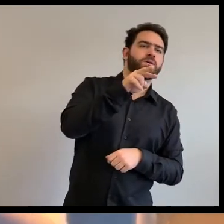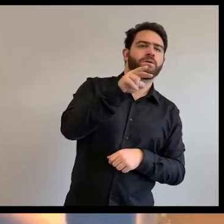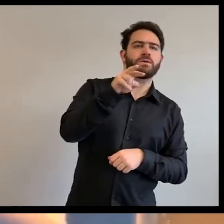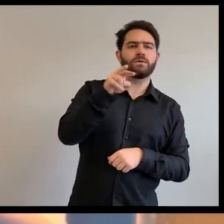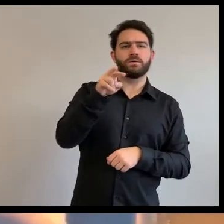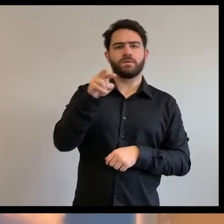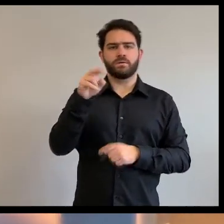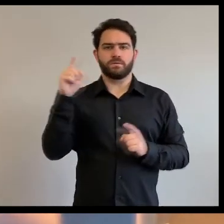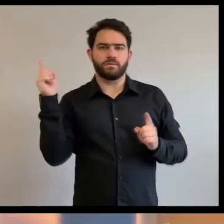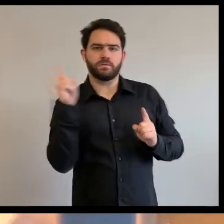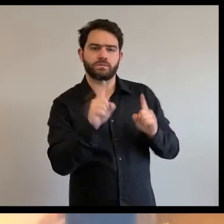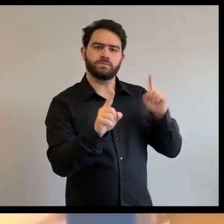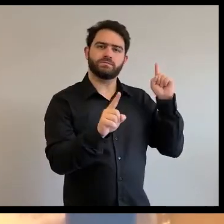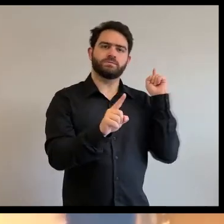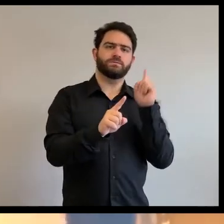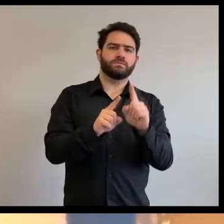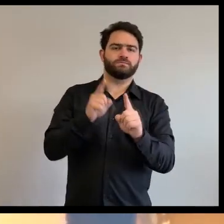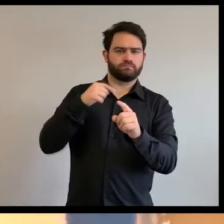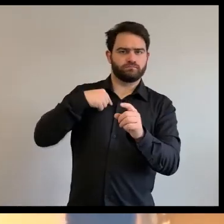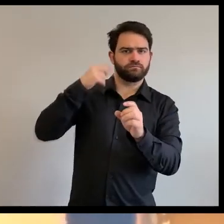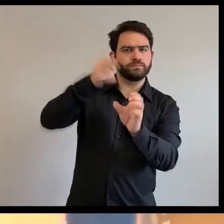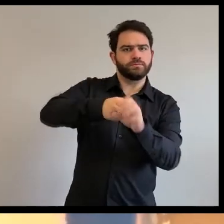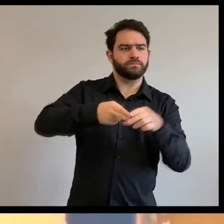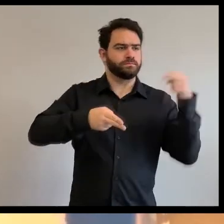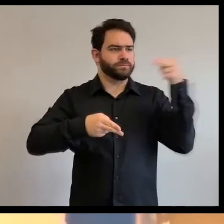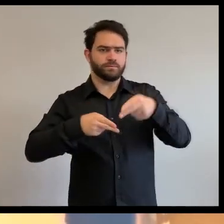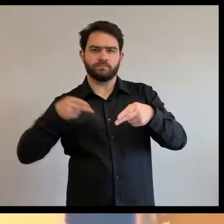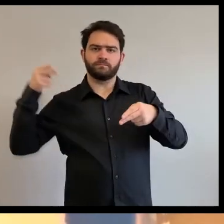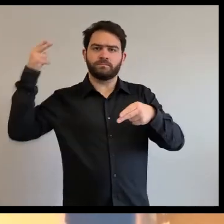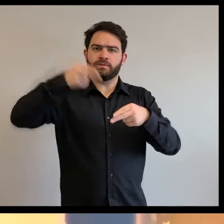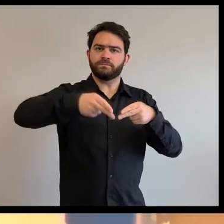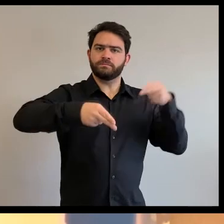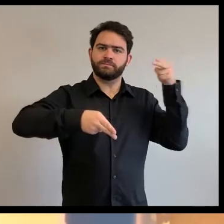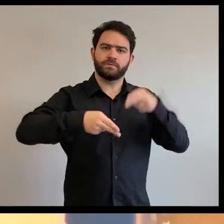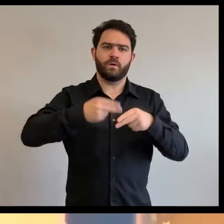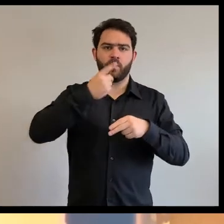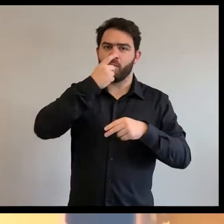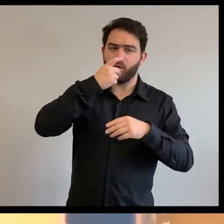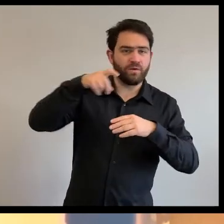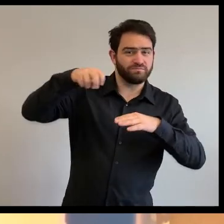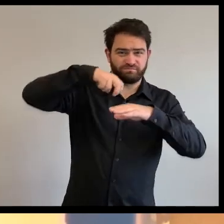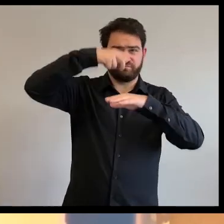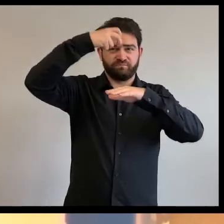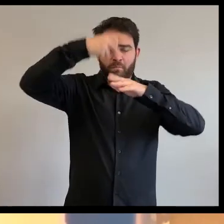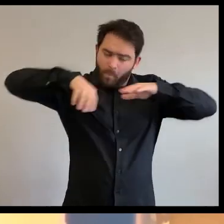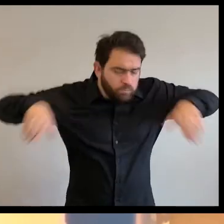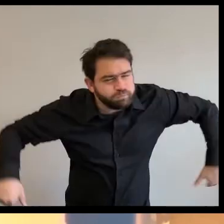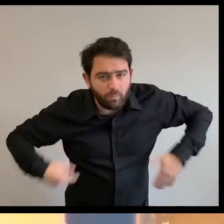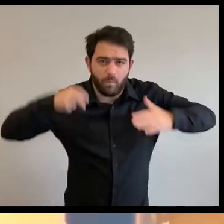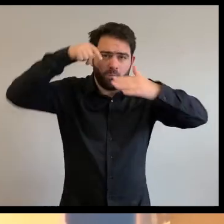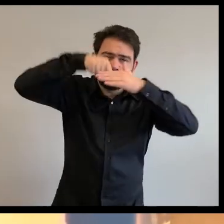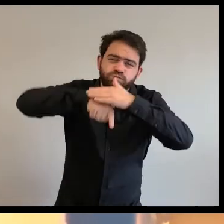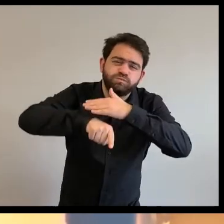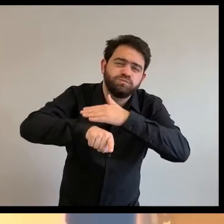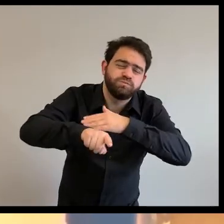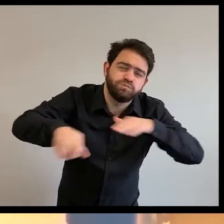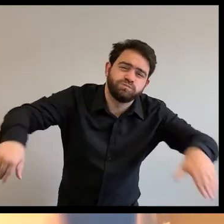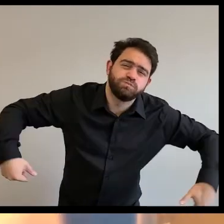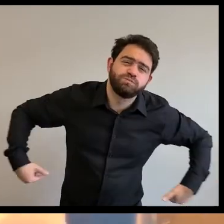et Capibara, Capibara qui n'avait pas encore trouvé une sortie, il a vu colibri,